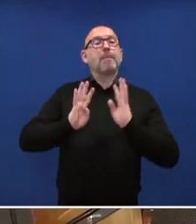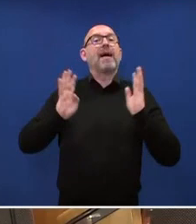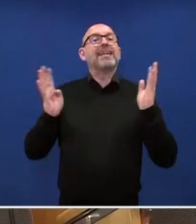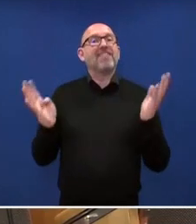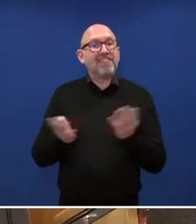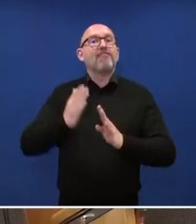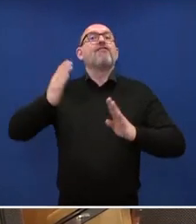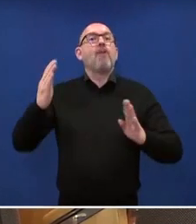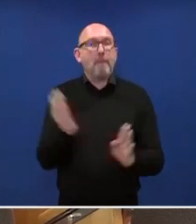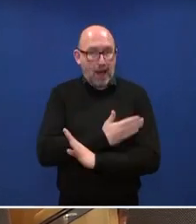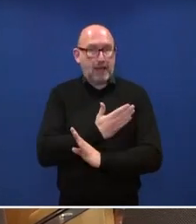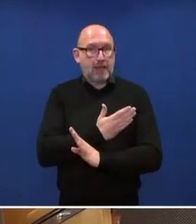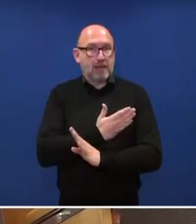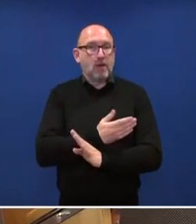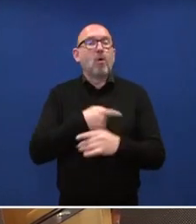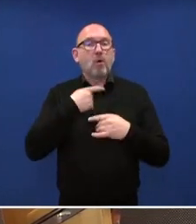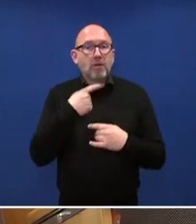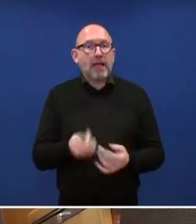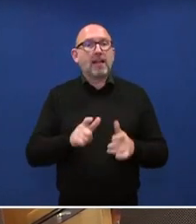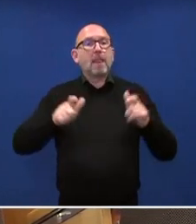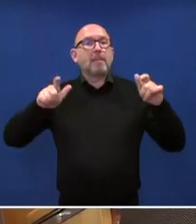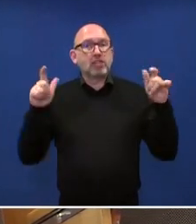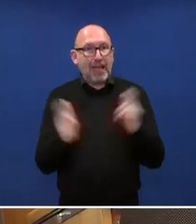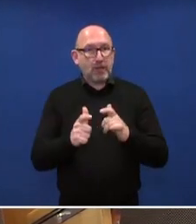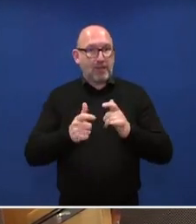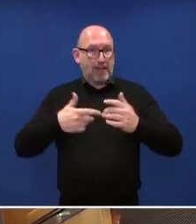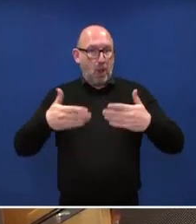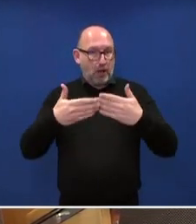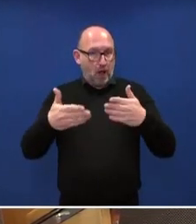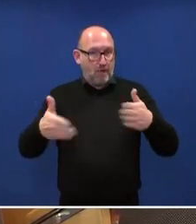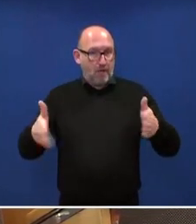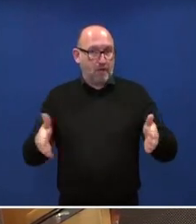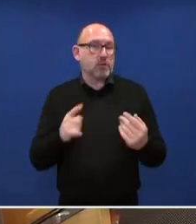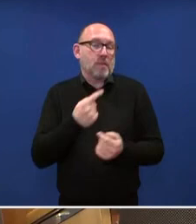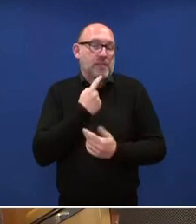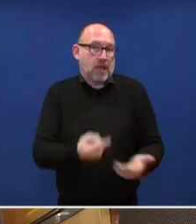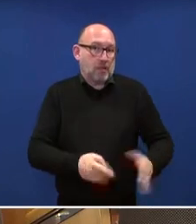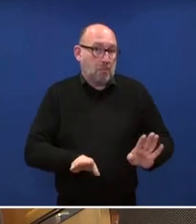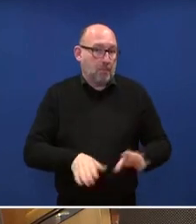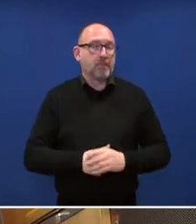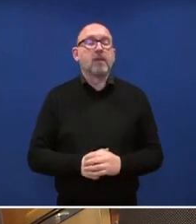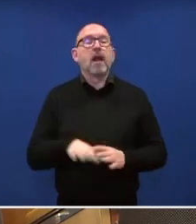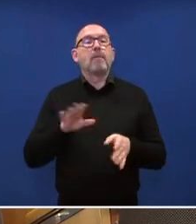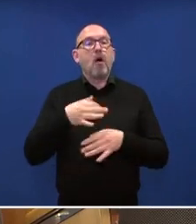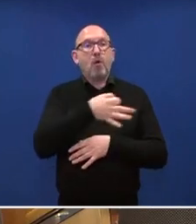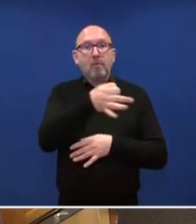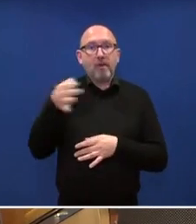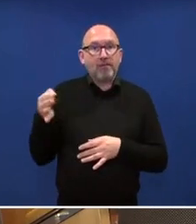zu können und großflächig die Beschränkungen lockern zu können. Gleichzeitig gehen Umfragen zur